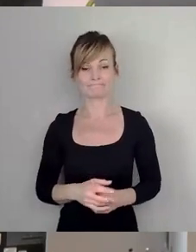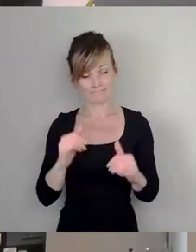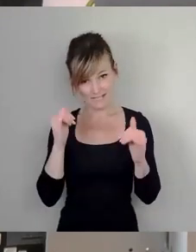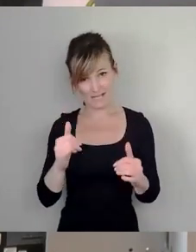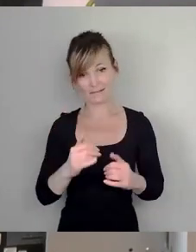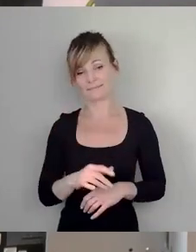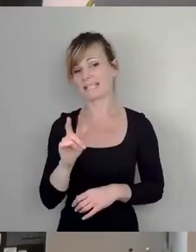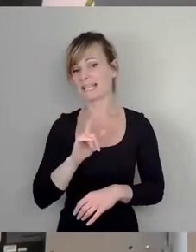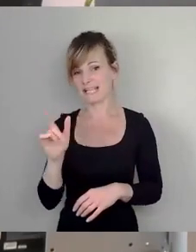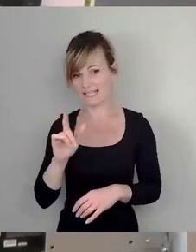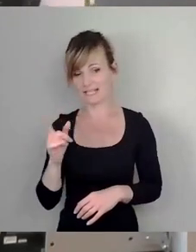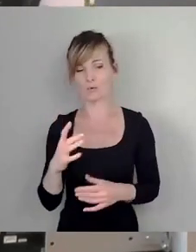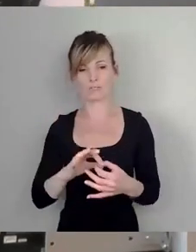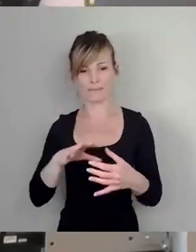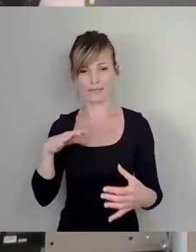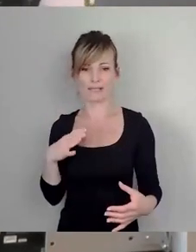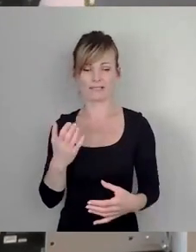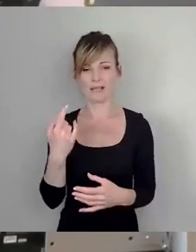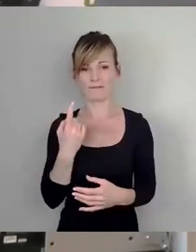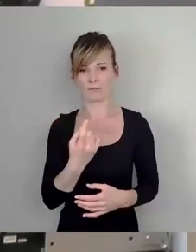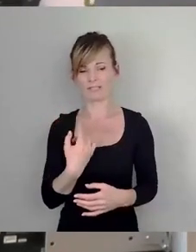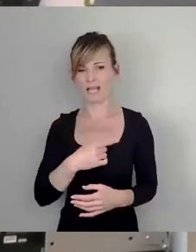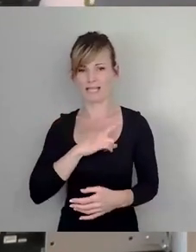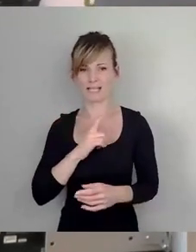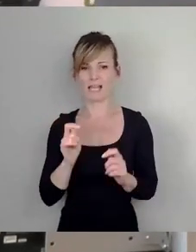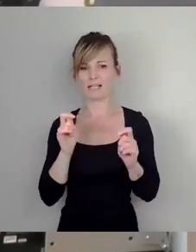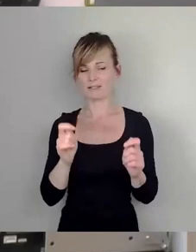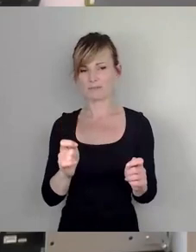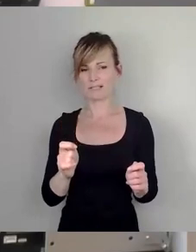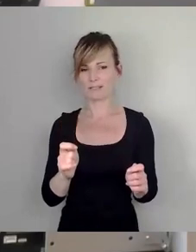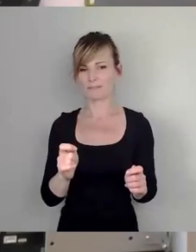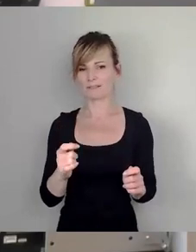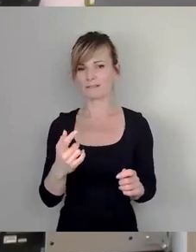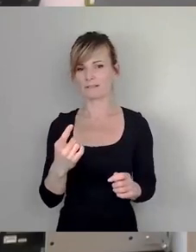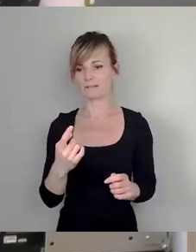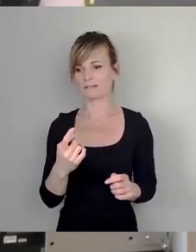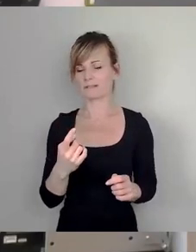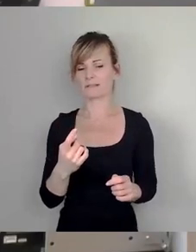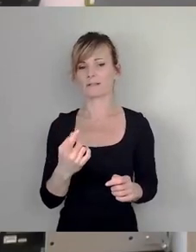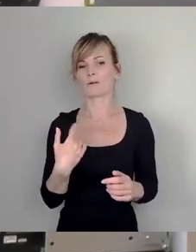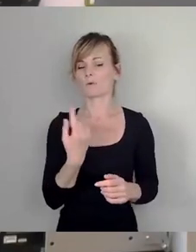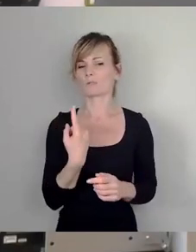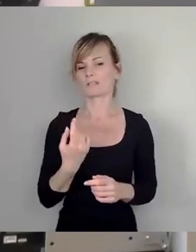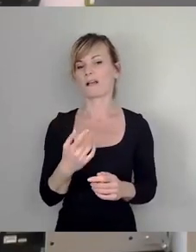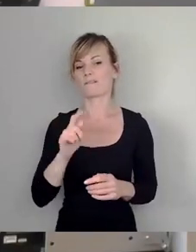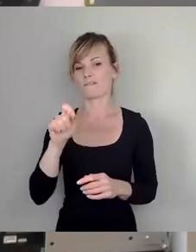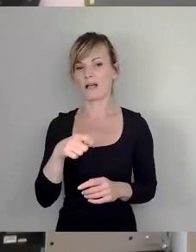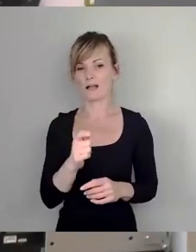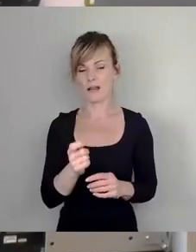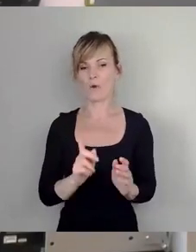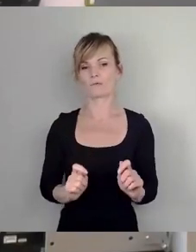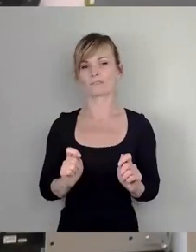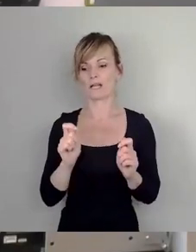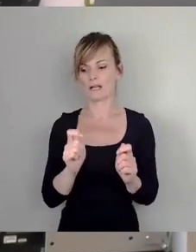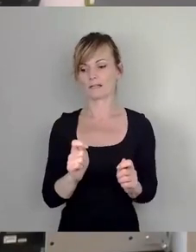unabhängig davon auch einen eigenen Antrag eingebracht. Es stand in unserem Wahlauftrag, in